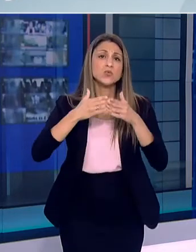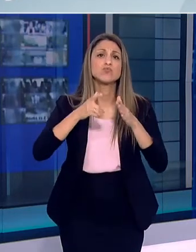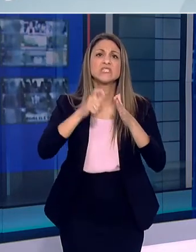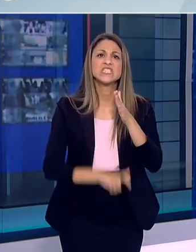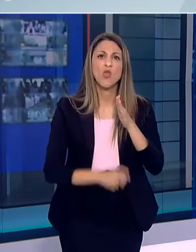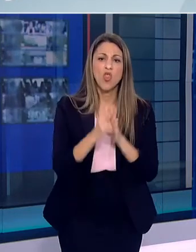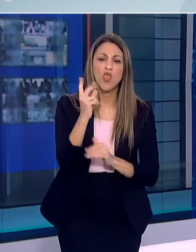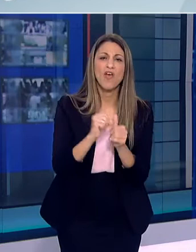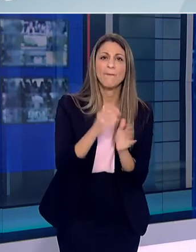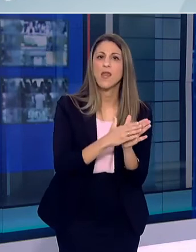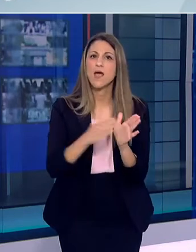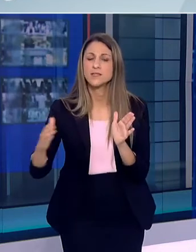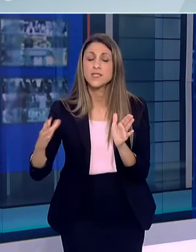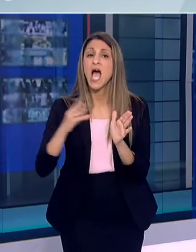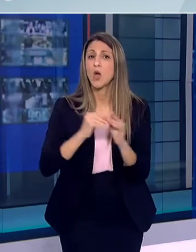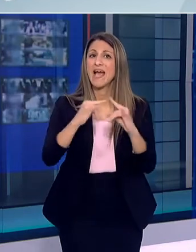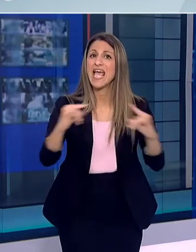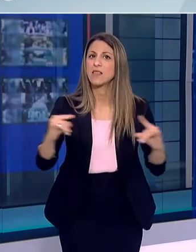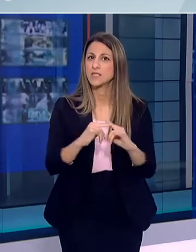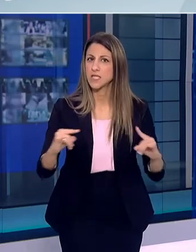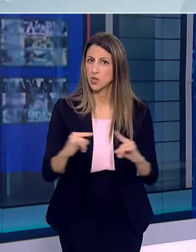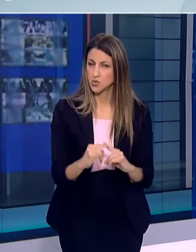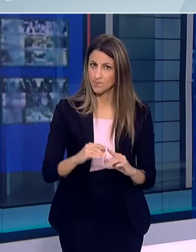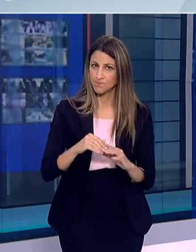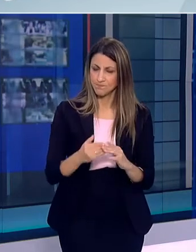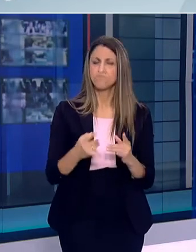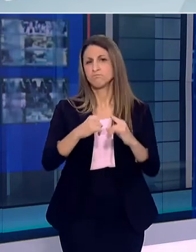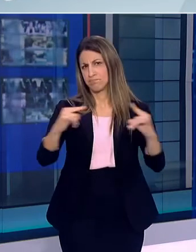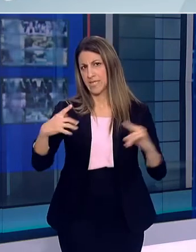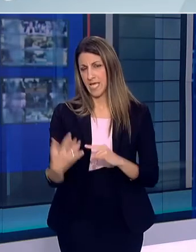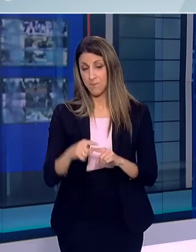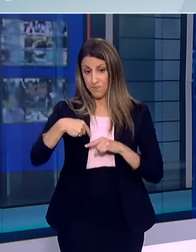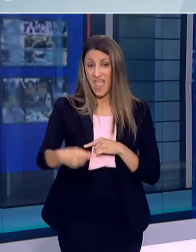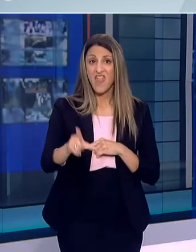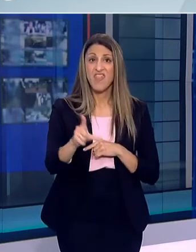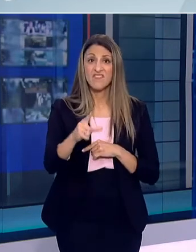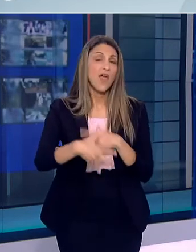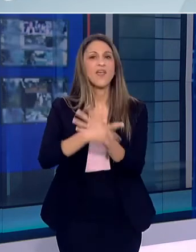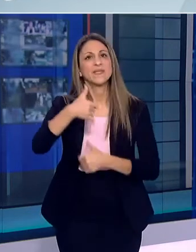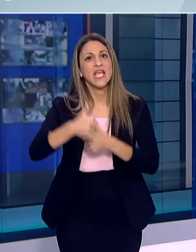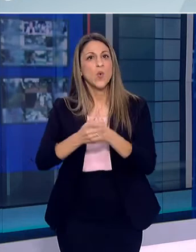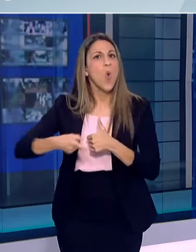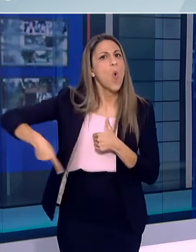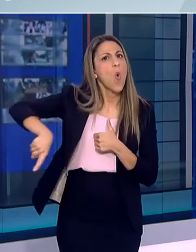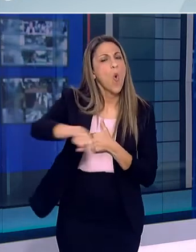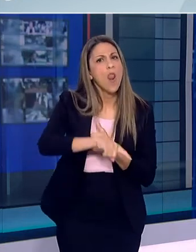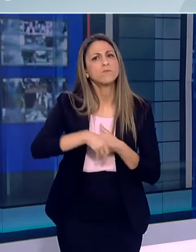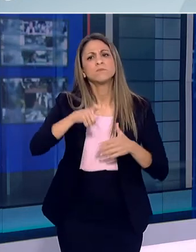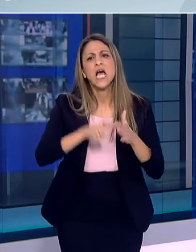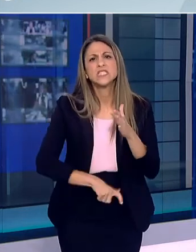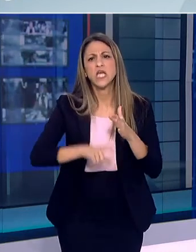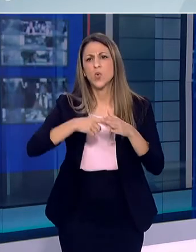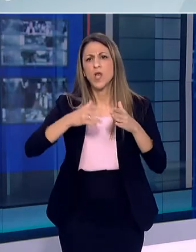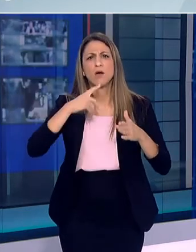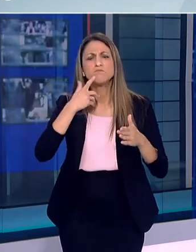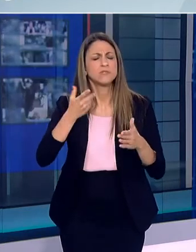μηνής λειτουργίας και οι χώροι κατασκήνωσης τα κάμπινγκ Τη Δευτέρα 15 Ιουνίου ανοίγουν όλα τα υπόλοιπα καταλήμματα και ξεκινά